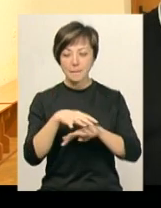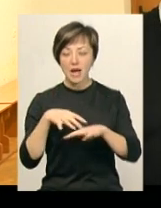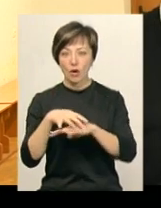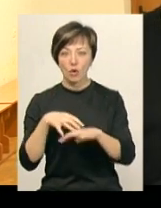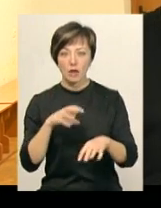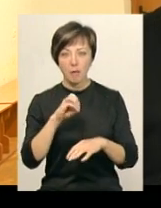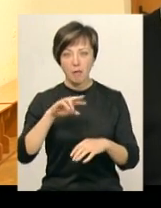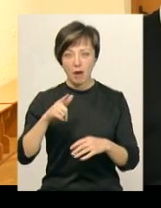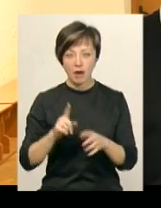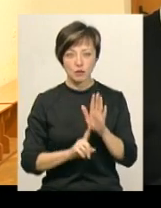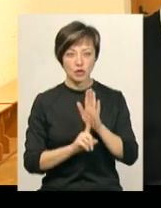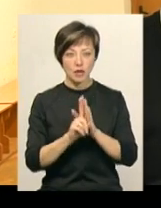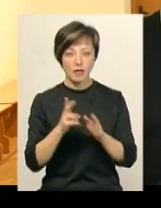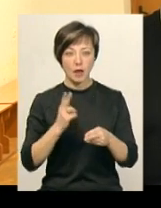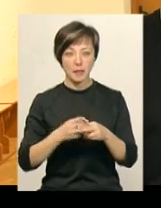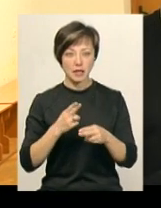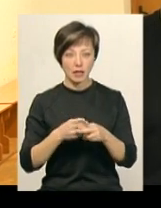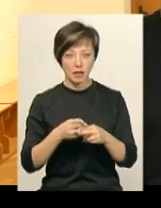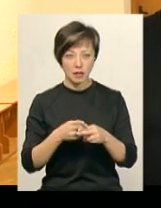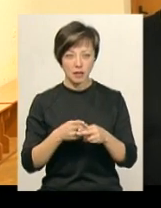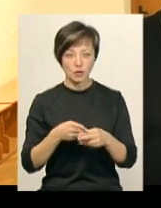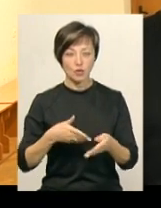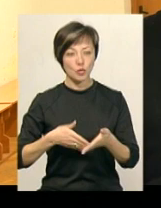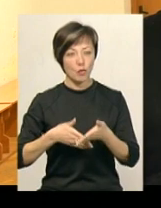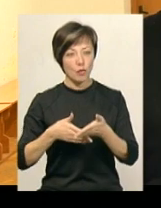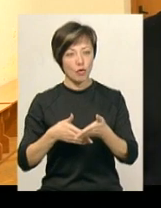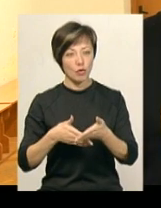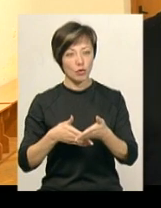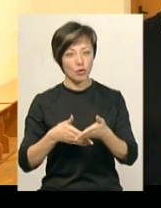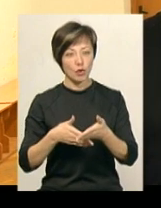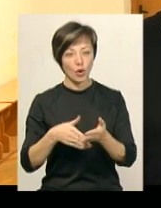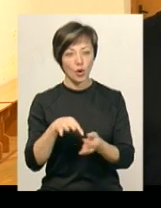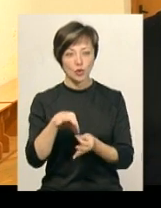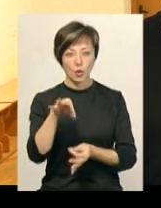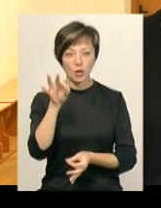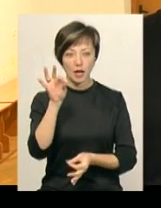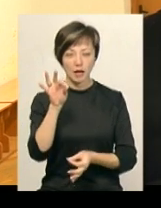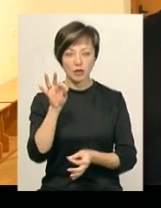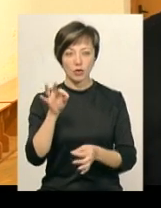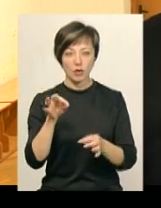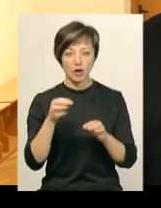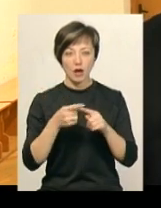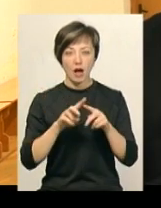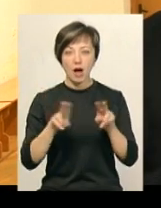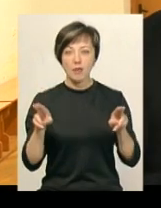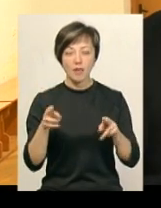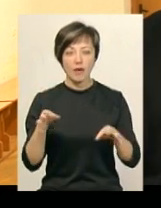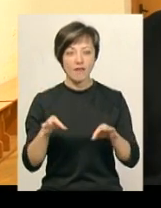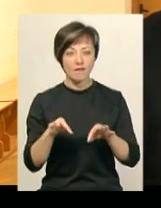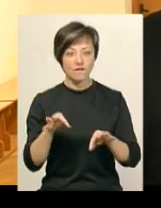спочатку на металі за допомогою тоненького дротика ніби вишиває